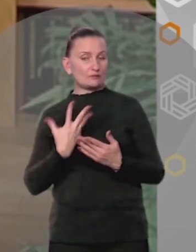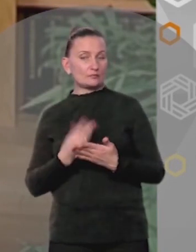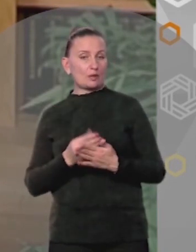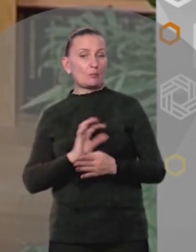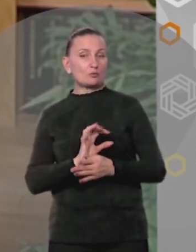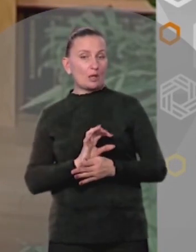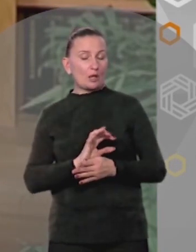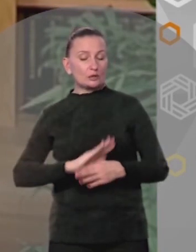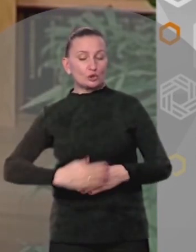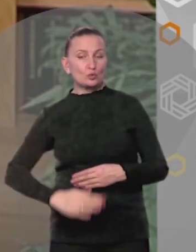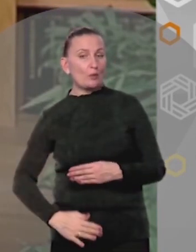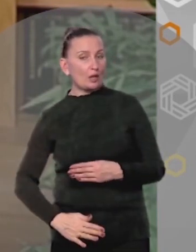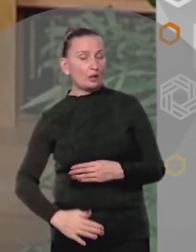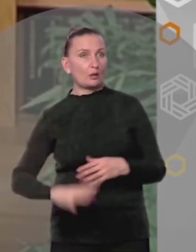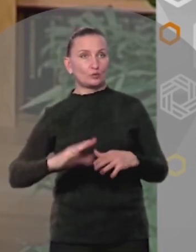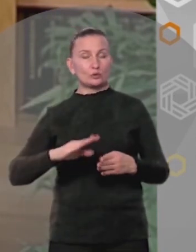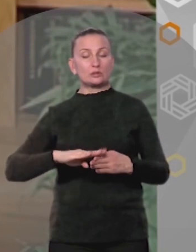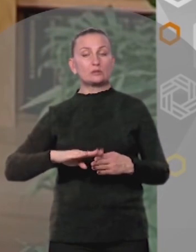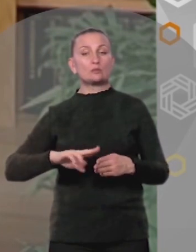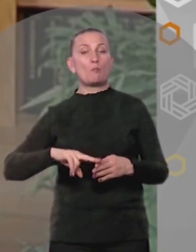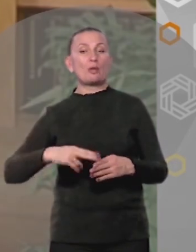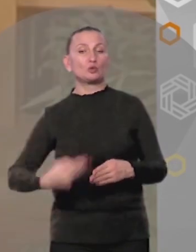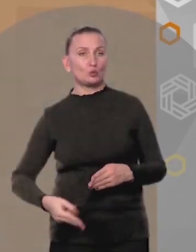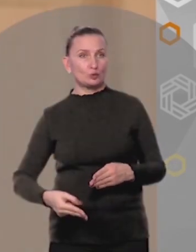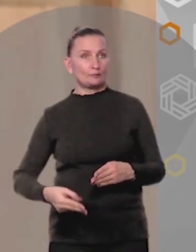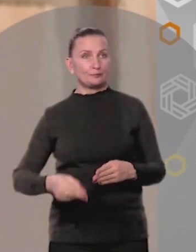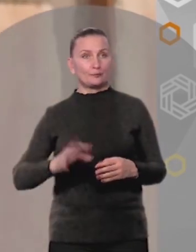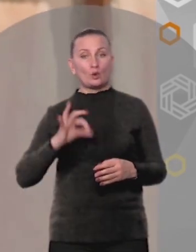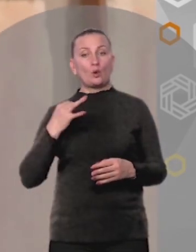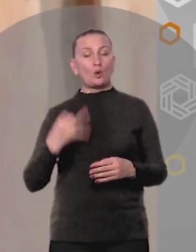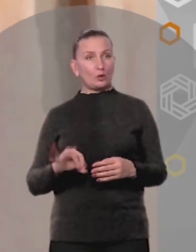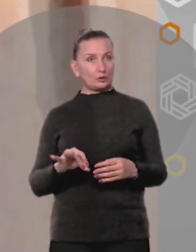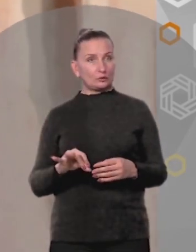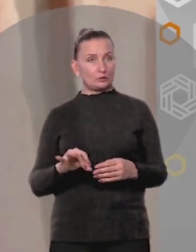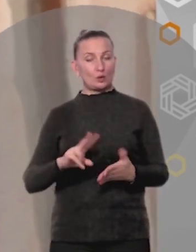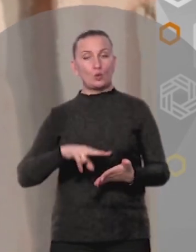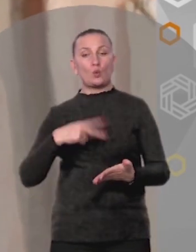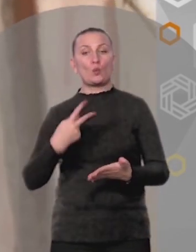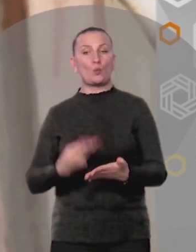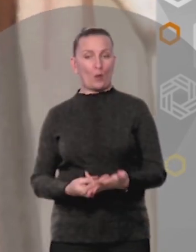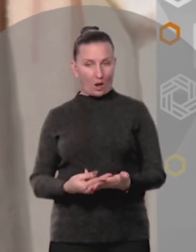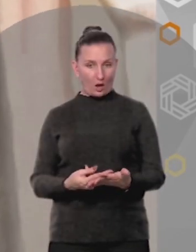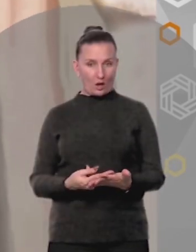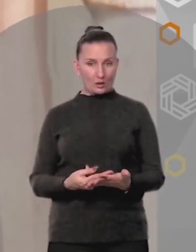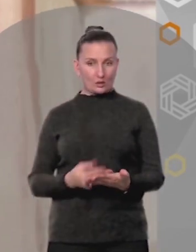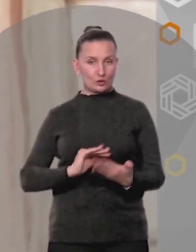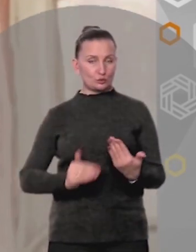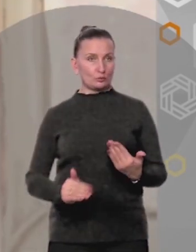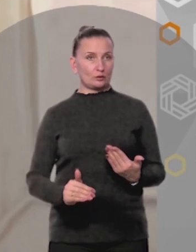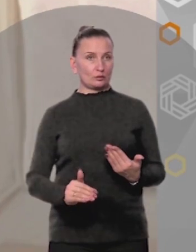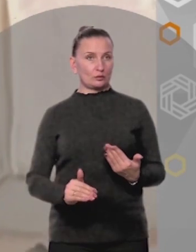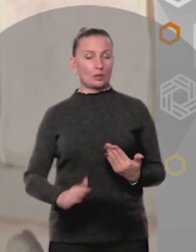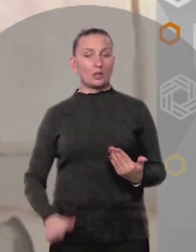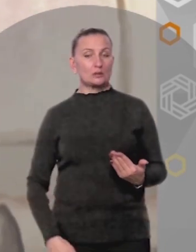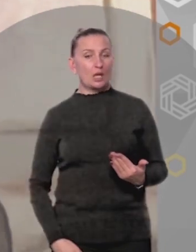в своих башмаках на ступеньках школы Вдруг споткнулась и Ой, упала со ступенек Она